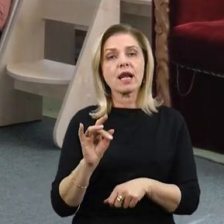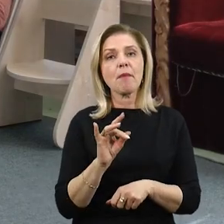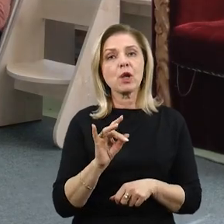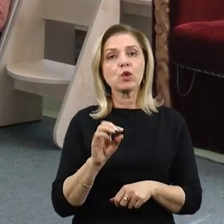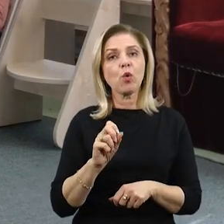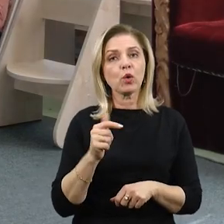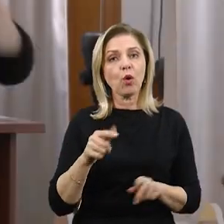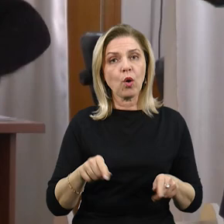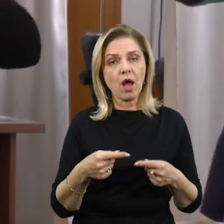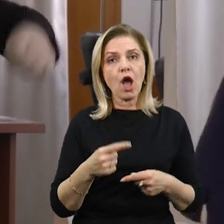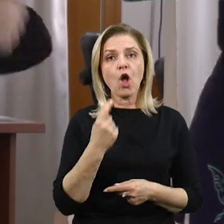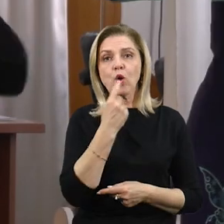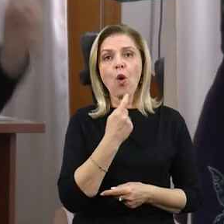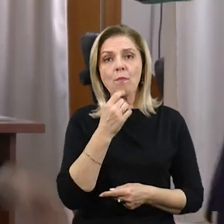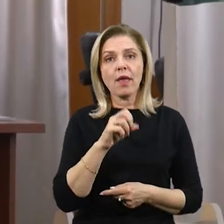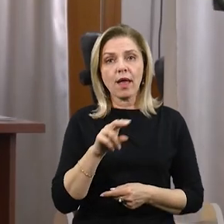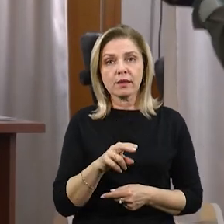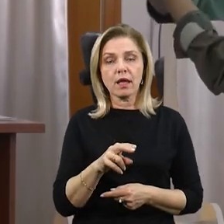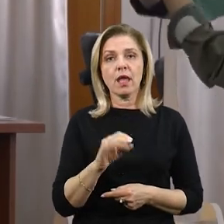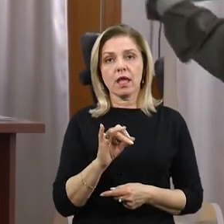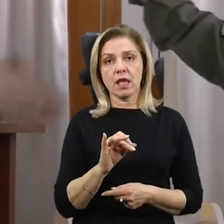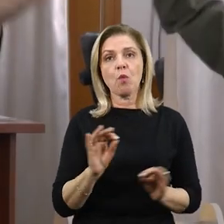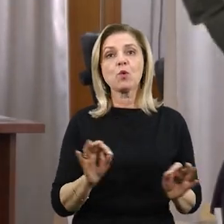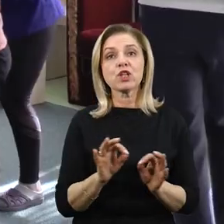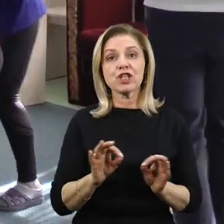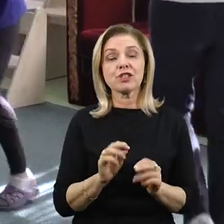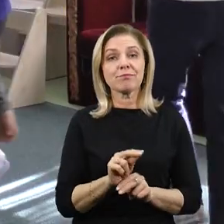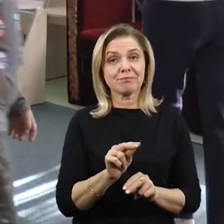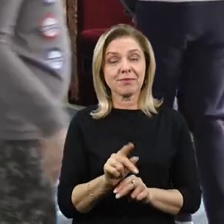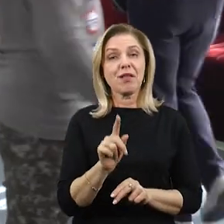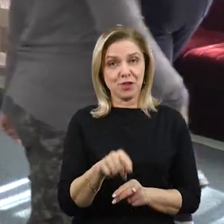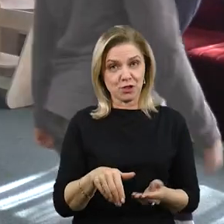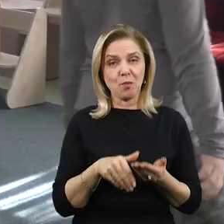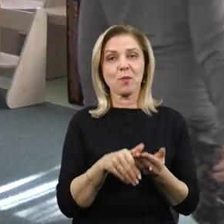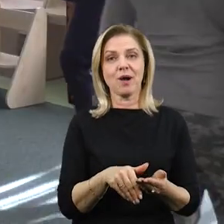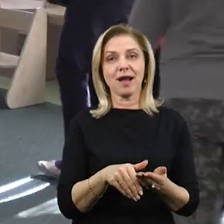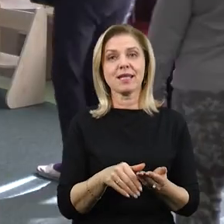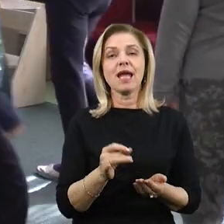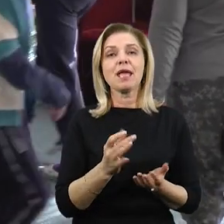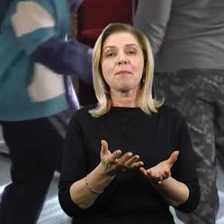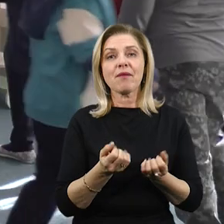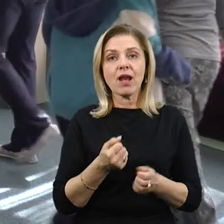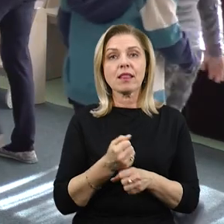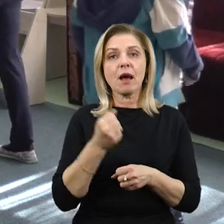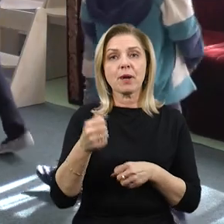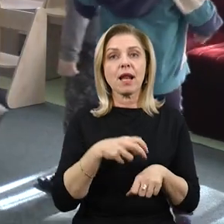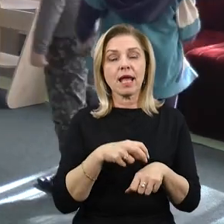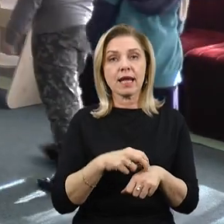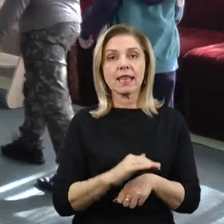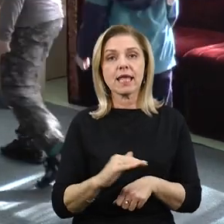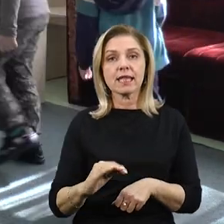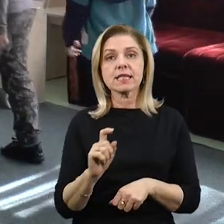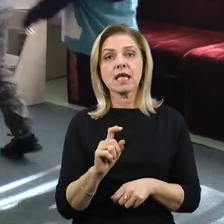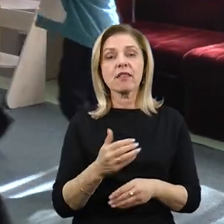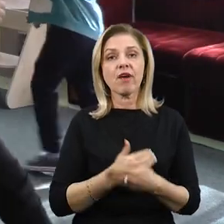педагоги, логопеди. Музичні заняття теж допомагають. Приймають за направленням лікарів і дітей з інвалідністю, і